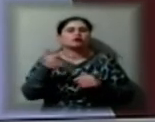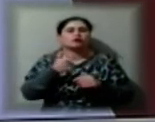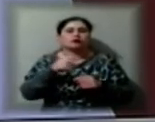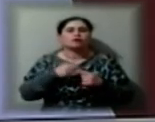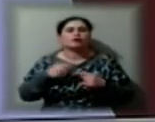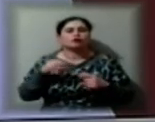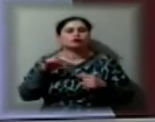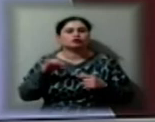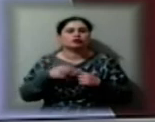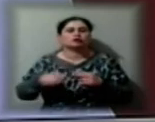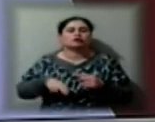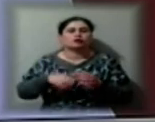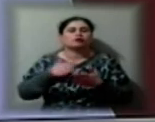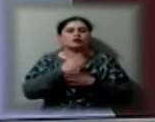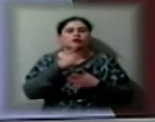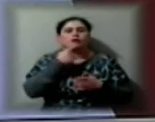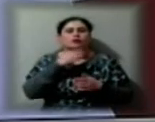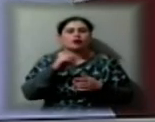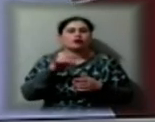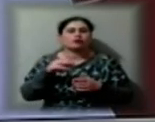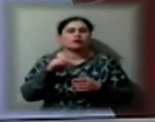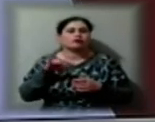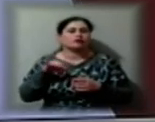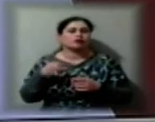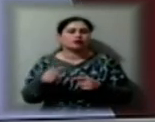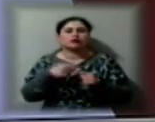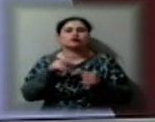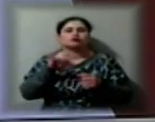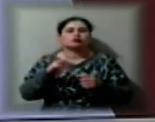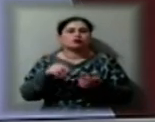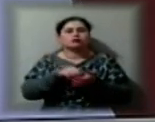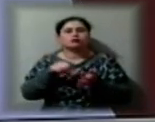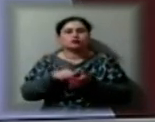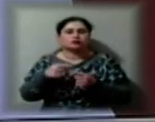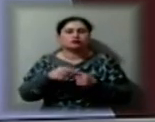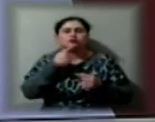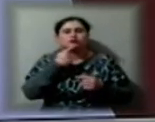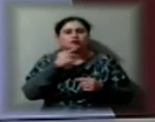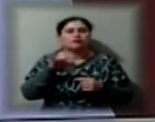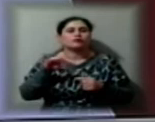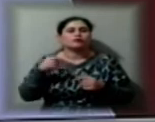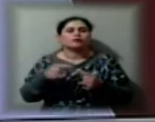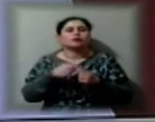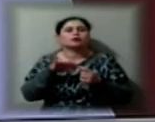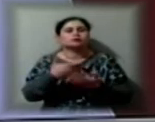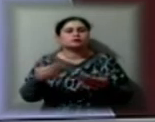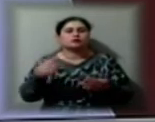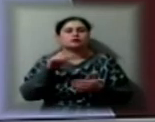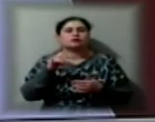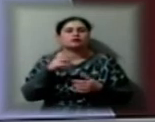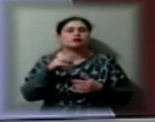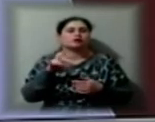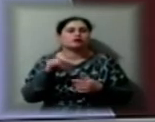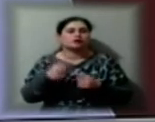дирекції регіонального мовлення Марія Фрей. Член правління НСТУ Микола Чернотицький презентував її наглядовій раді на засіданні 2